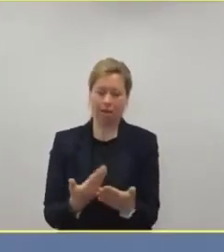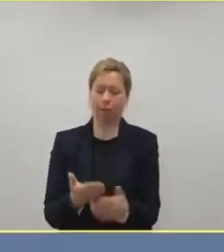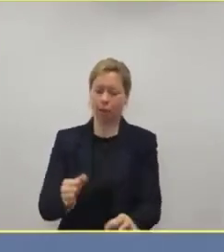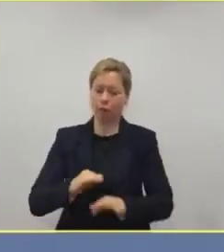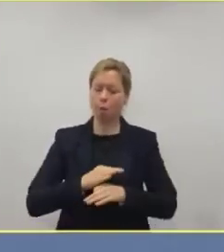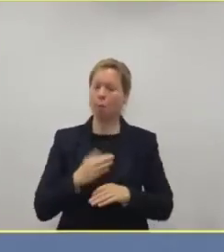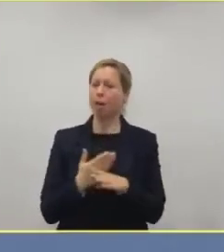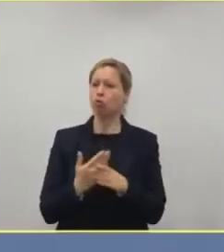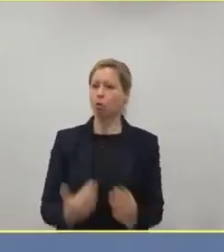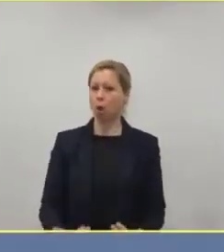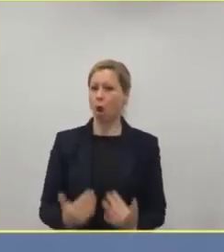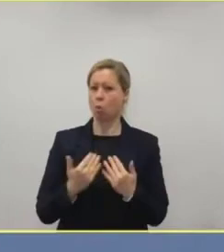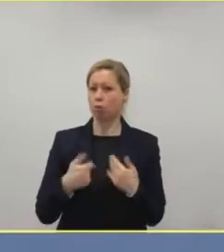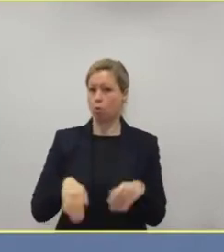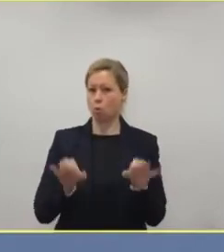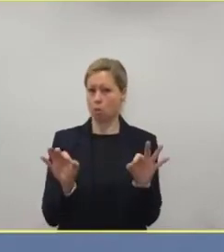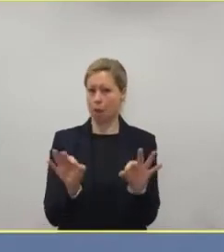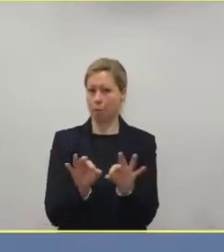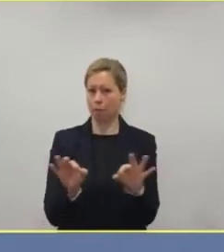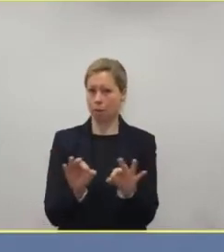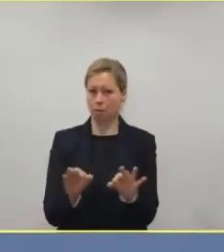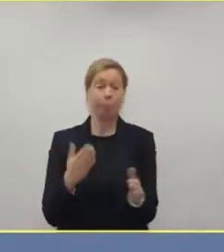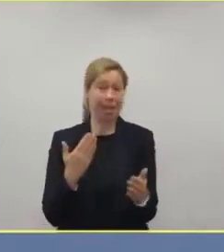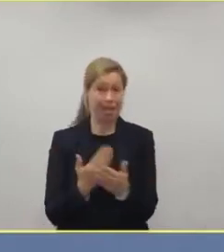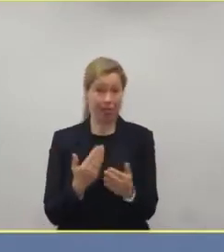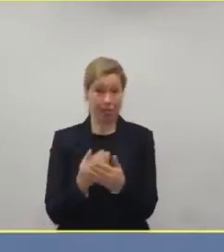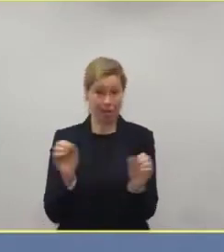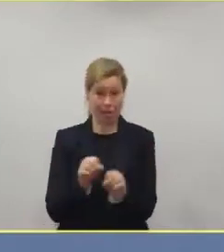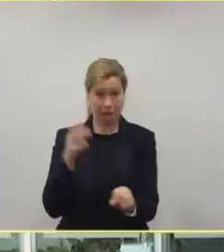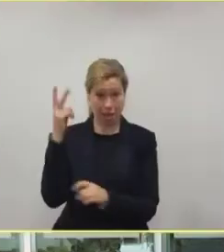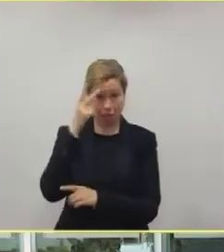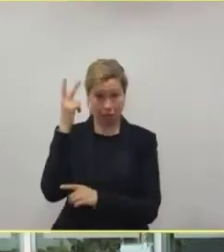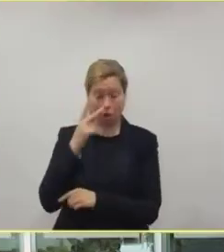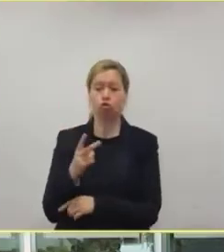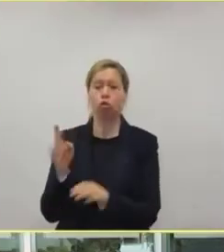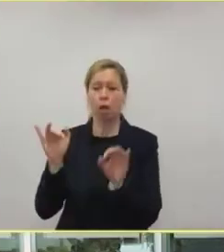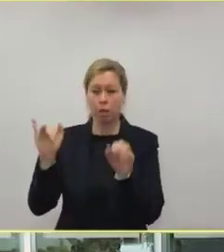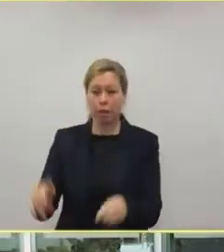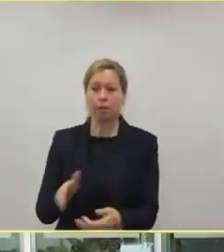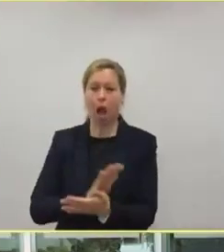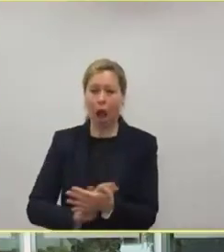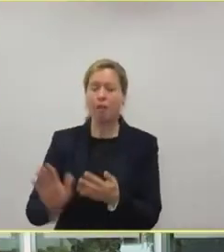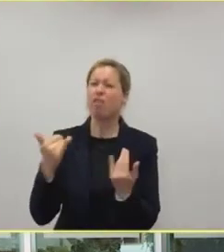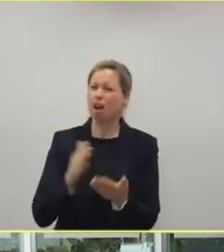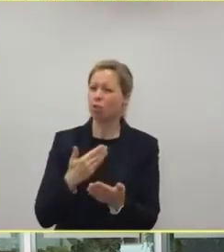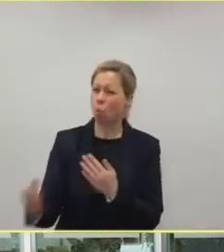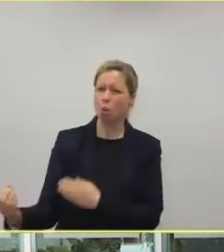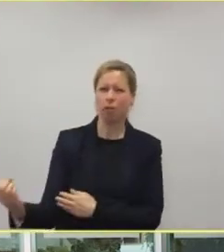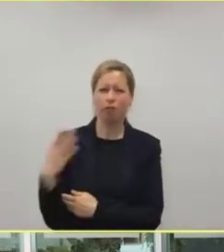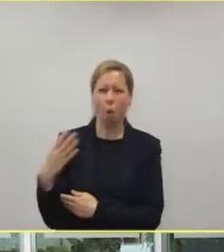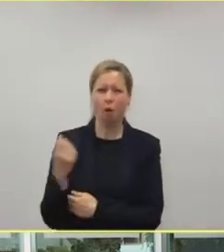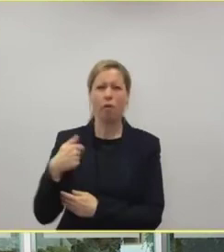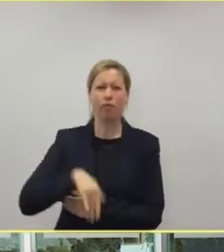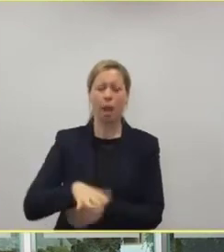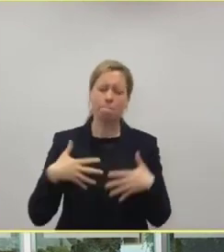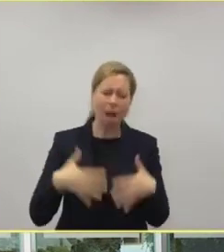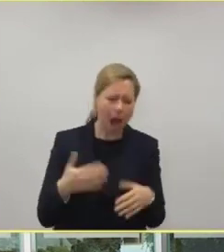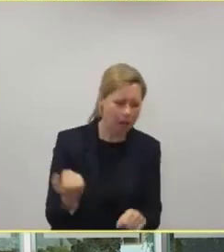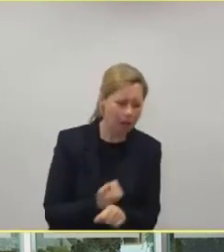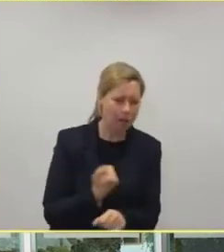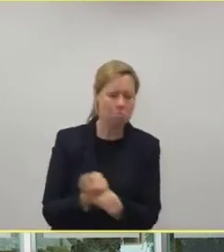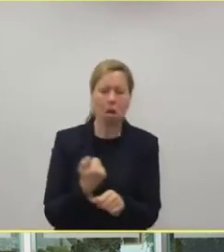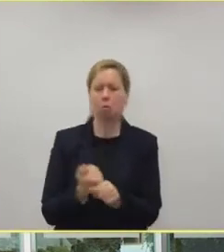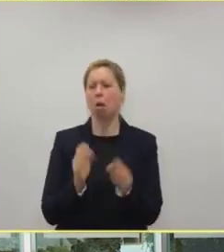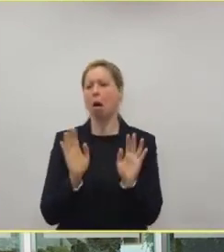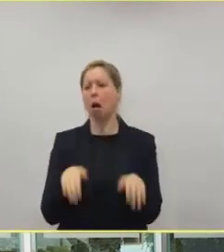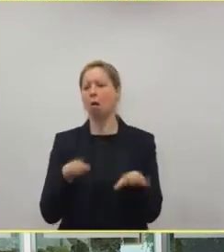der sagt, das ist eigentlich eine Bagatelle, mit der wir umgehen. Und keinen verstehen, der uns immer wieder vorwirft, wir würden hier Panik machen. Jetzt warte